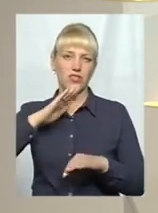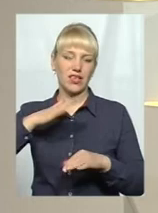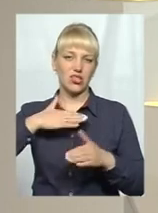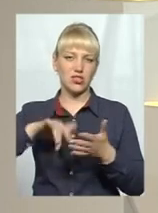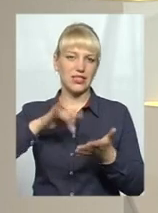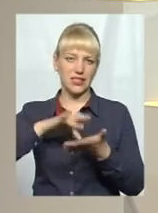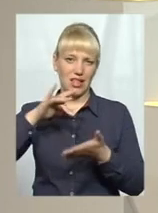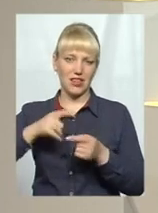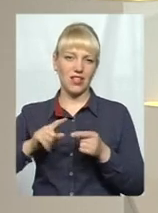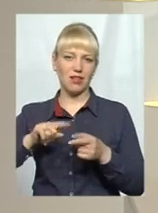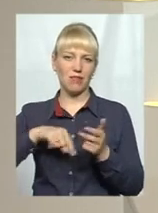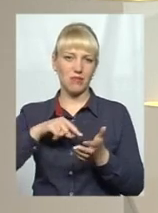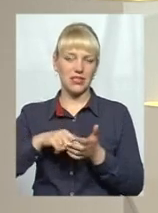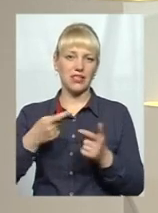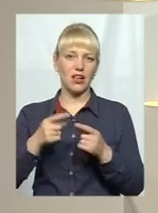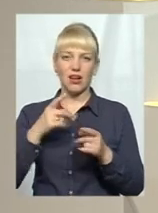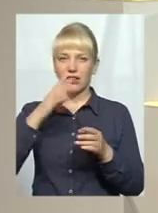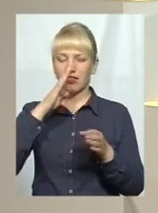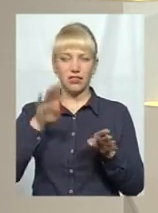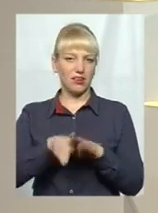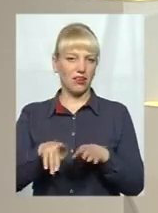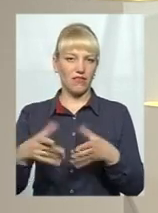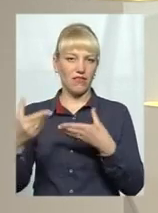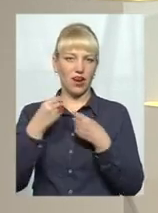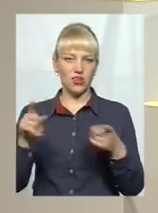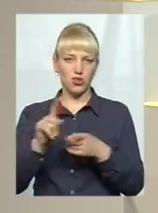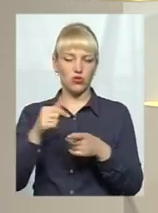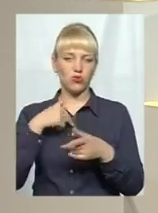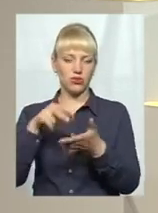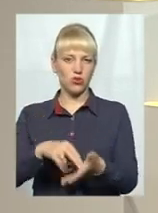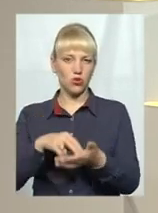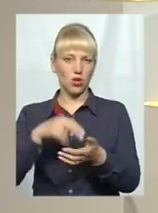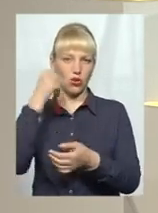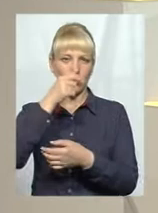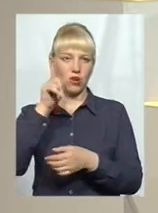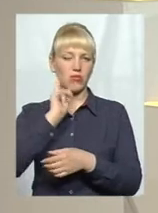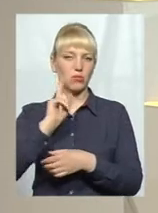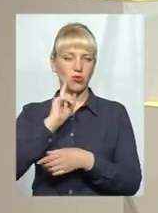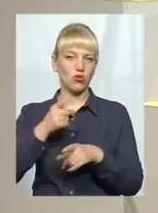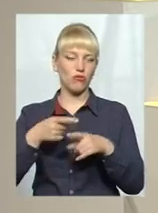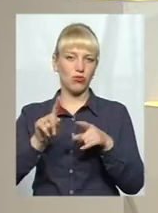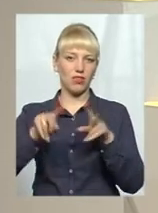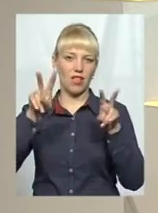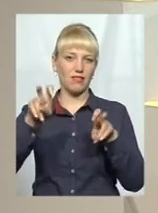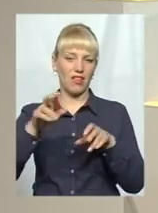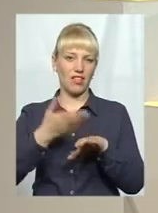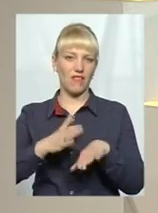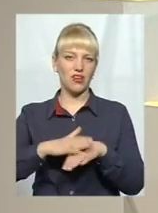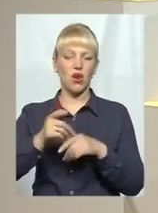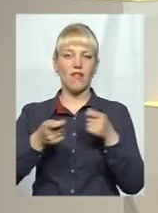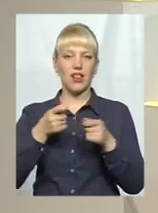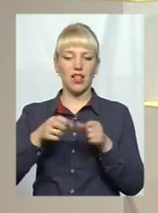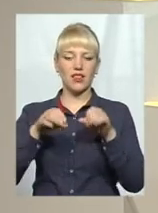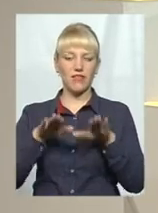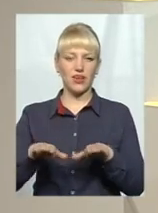тимчасові споруди, які інколи, ну таке враження, вони там стоять у нас роками і тимчасово їх важко назвати. Влада міста вирішила